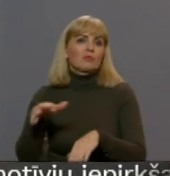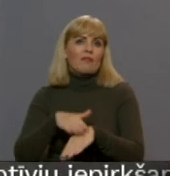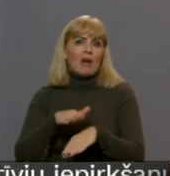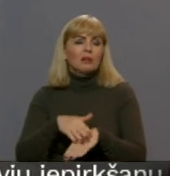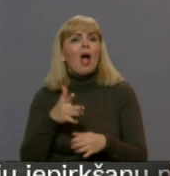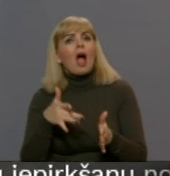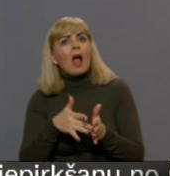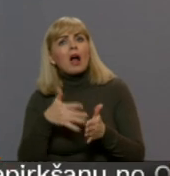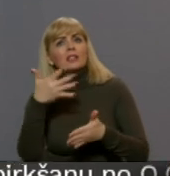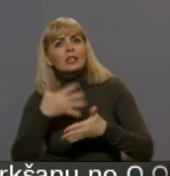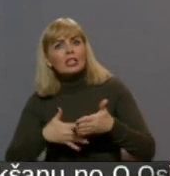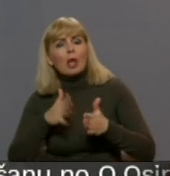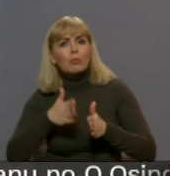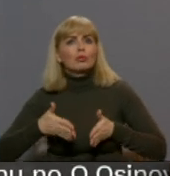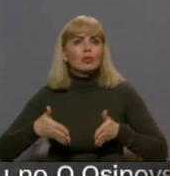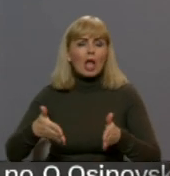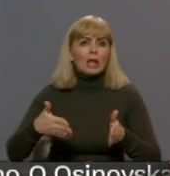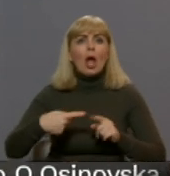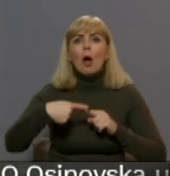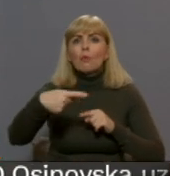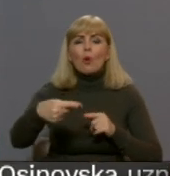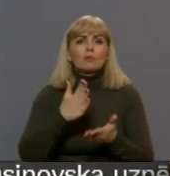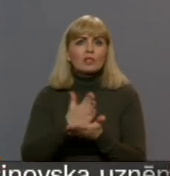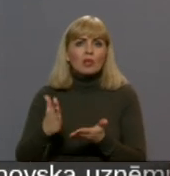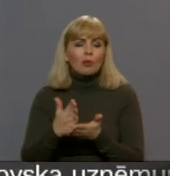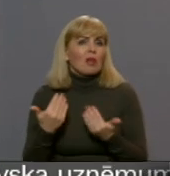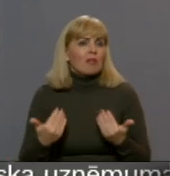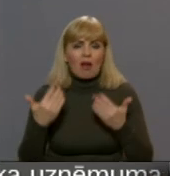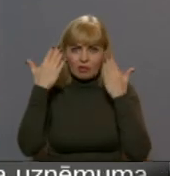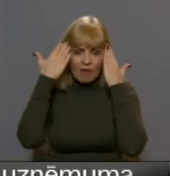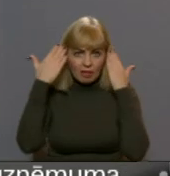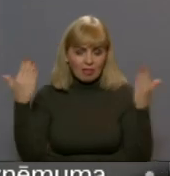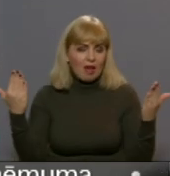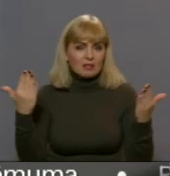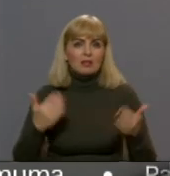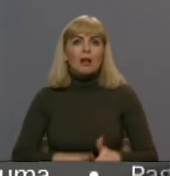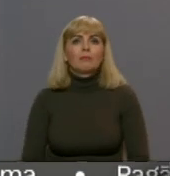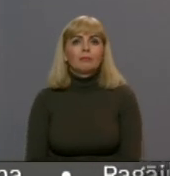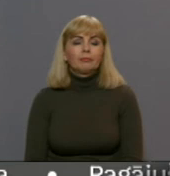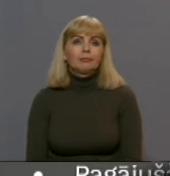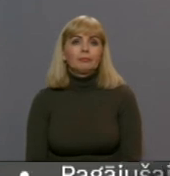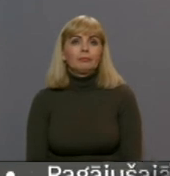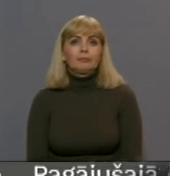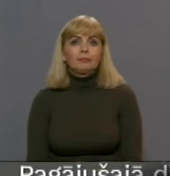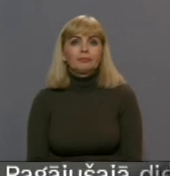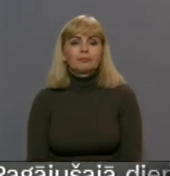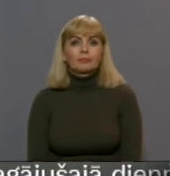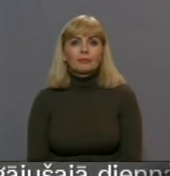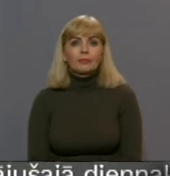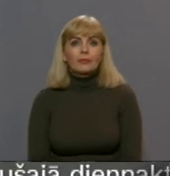risinājums šī ceļa posma sakārtošanai? Šobrīd ir neatbildams jautājums. Evgēnis Klimanovičs, Alksandrs Fedotovs,